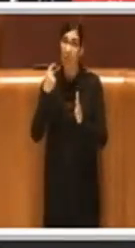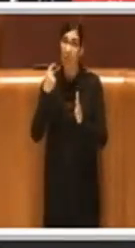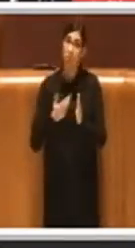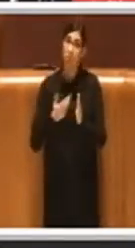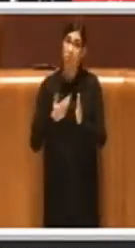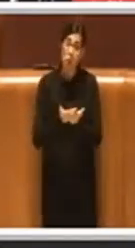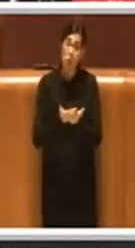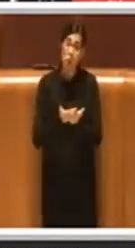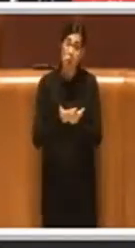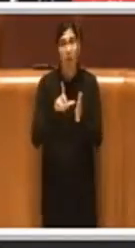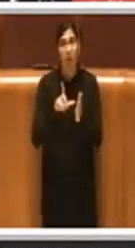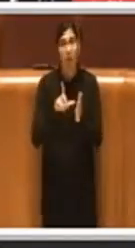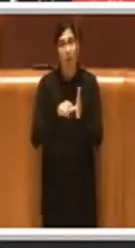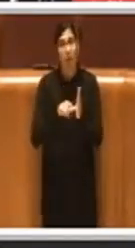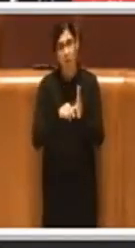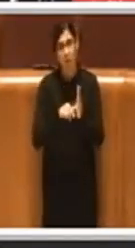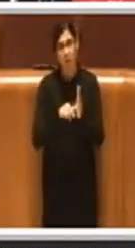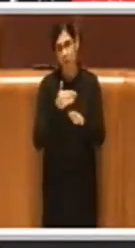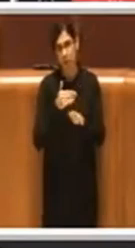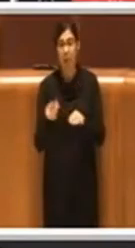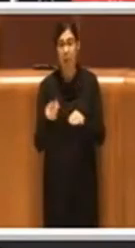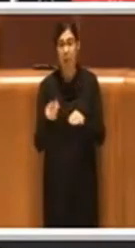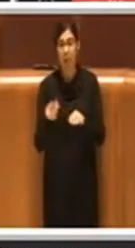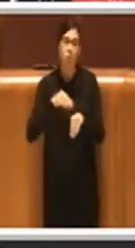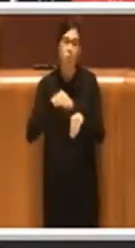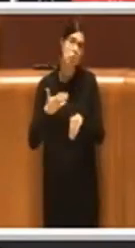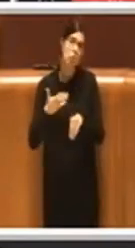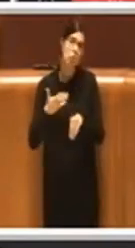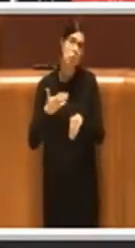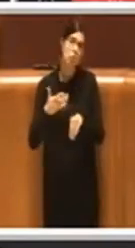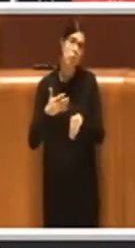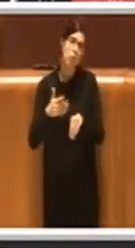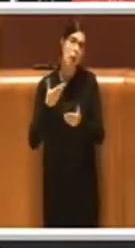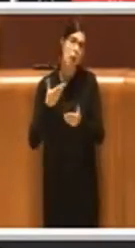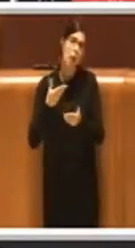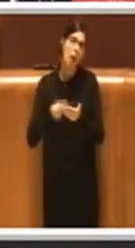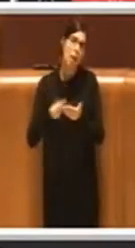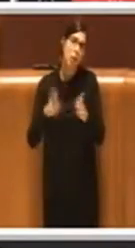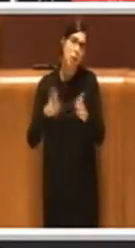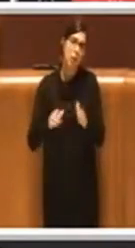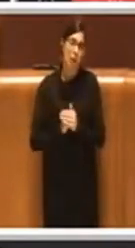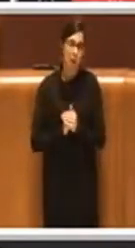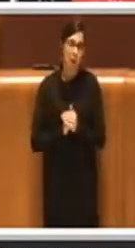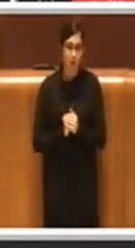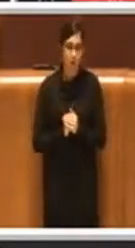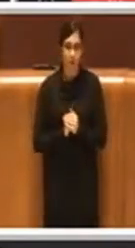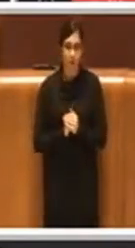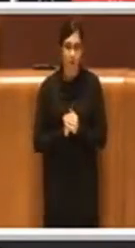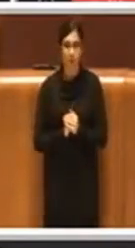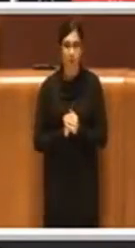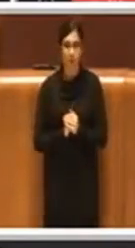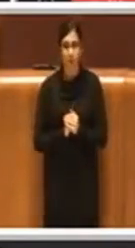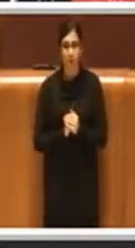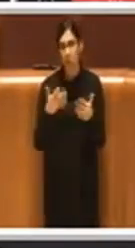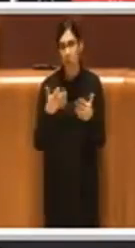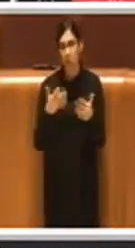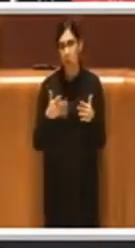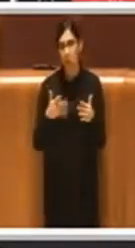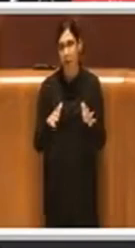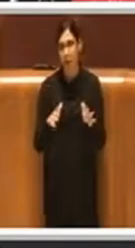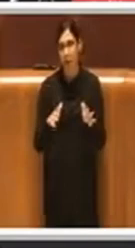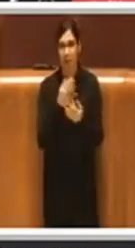già stata attuata, ecco, ormai è su tutte